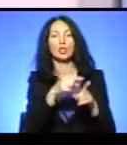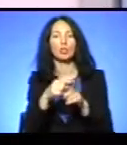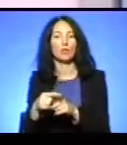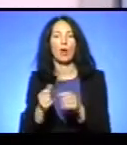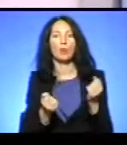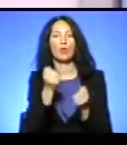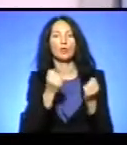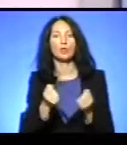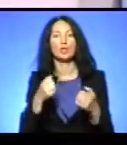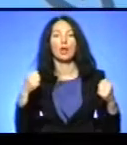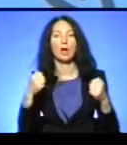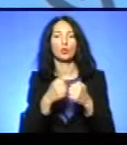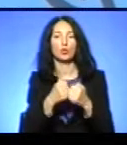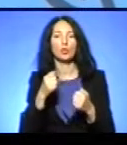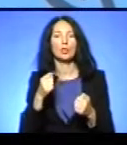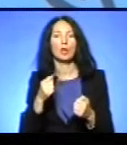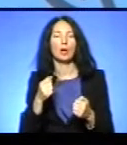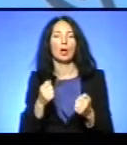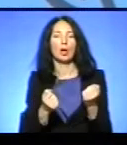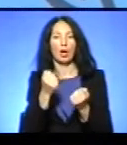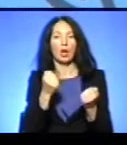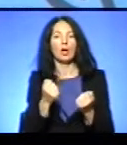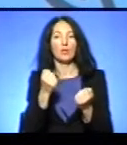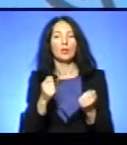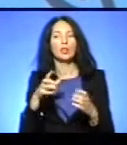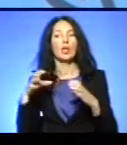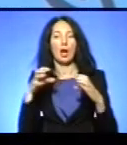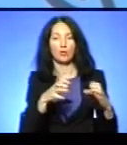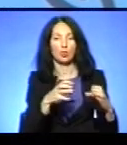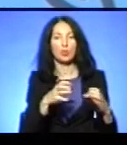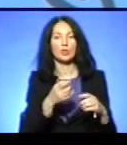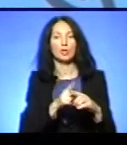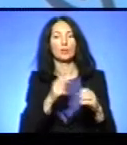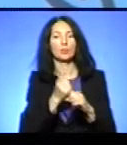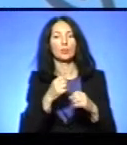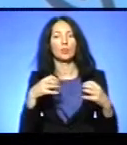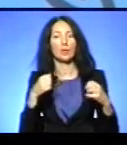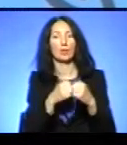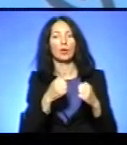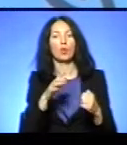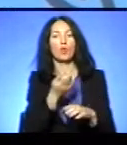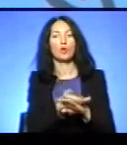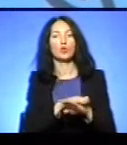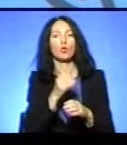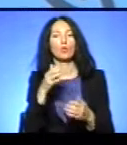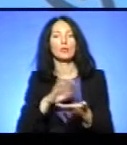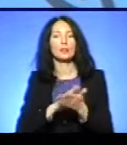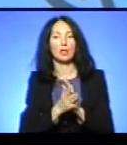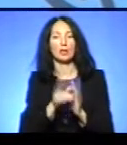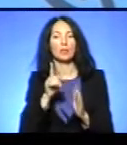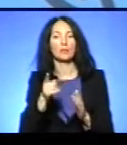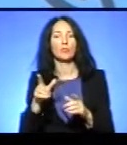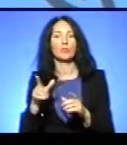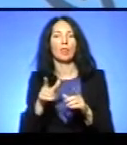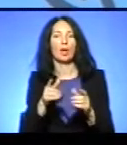поранені стабільні. Водій, який їхав в реанімації, зараз мають вести його на рентген, там мають колі наробити